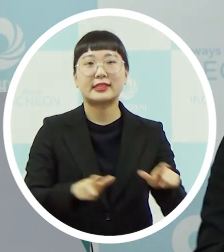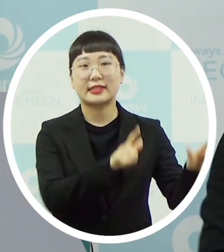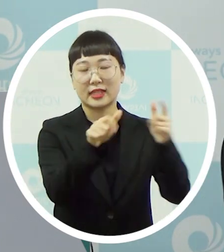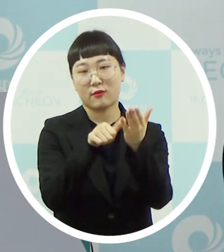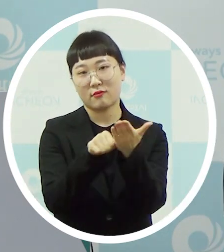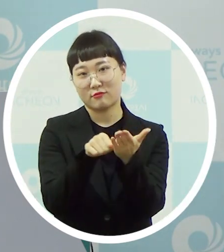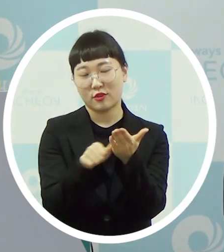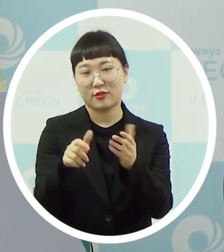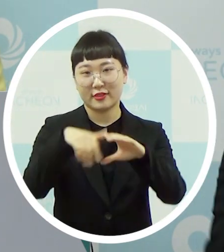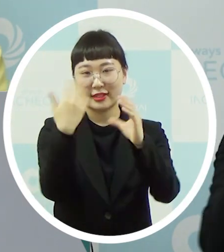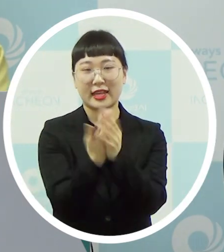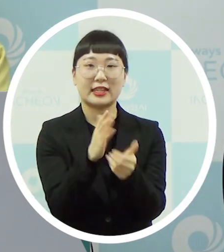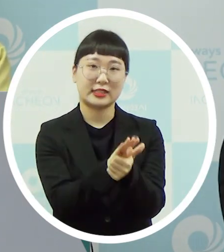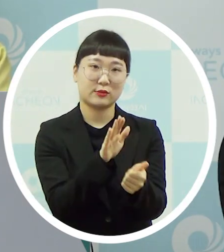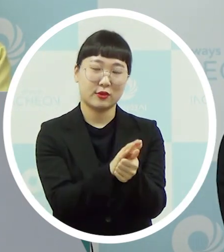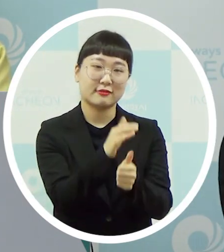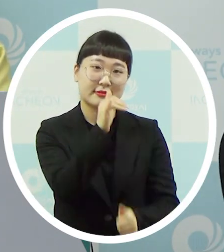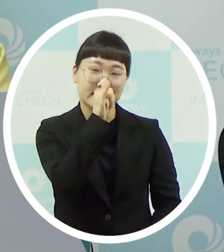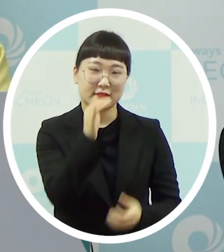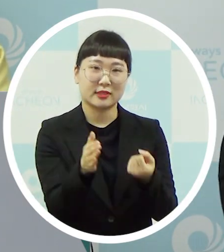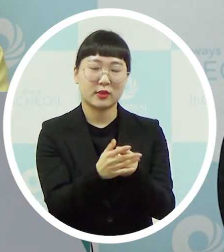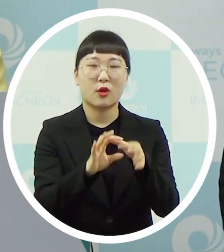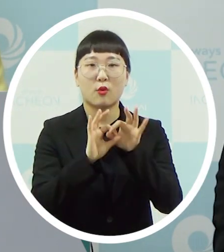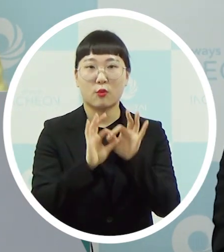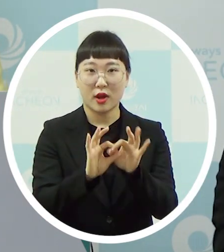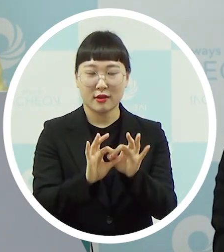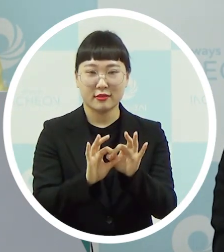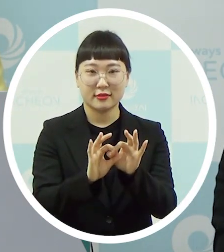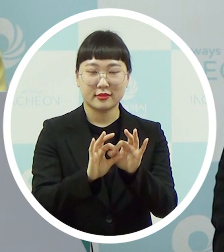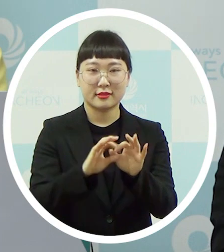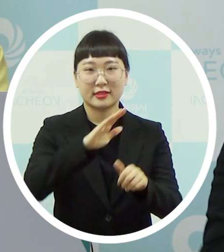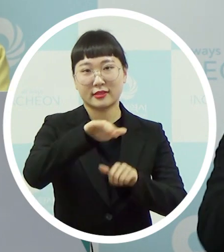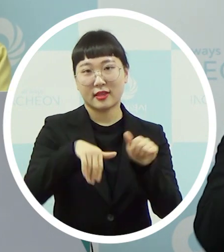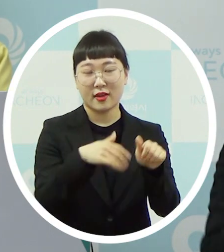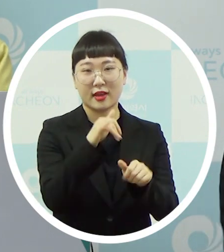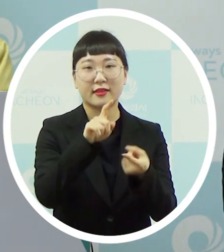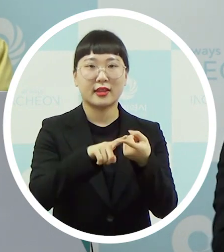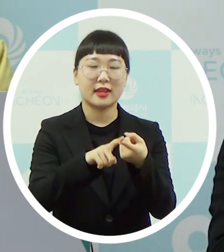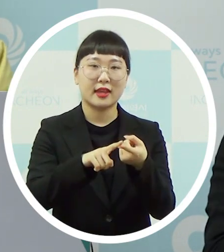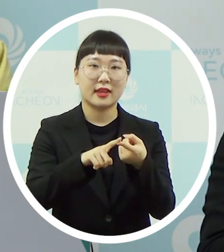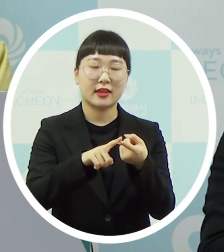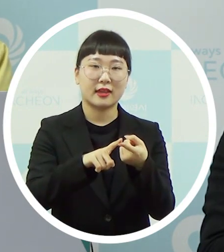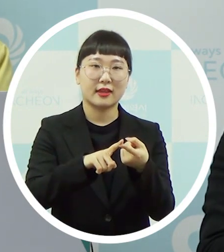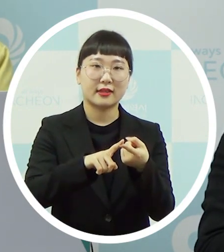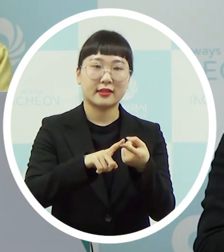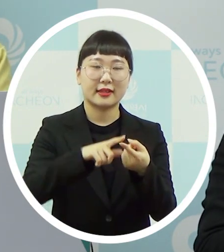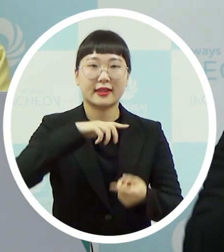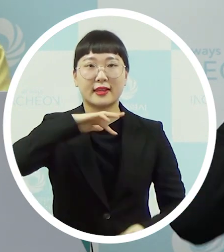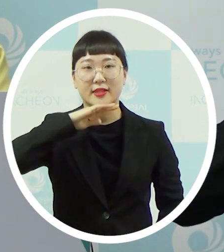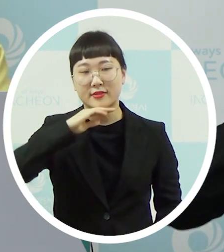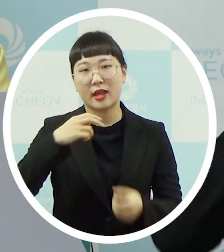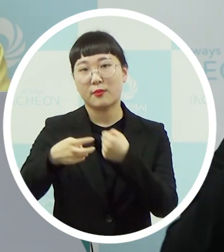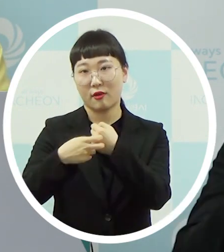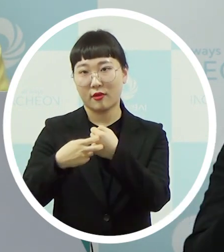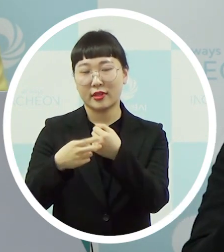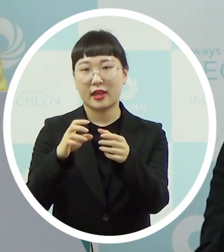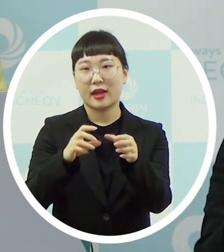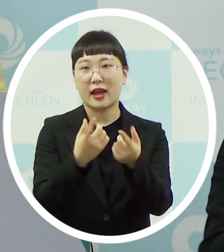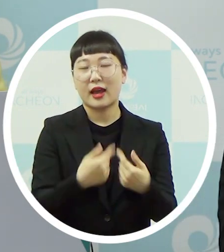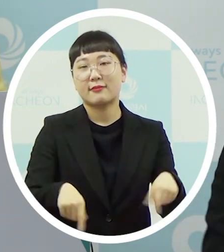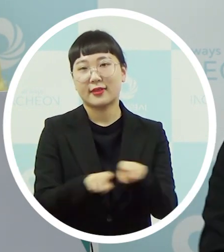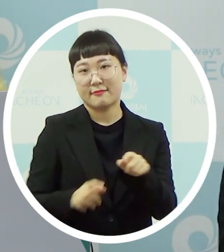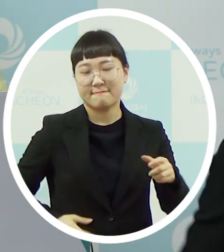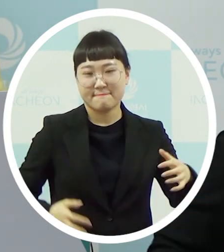그리고 관련 사항이 있으면 세브란스와 또 협약을 해서 최대한 신속하게 조치를 할 수 있도록